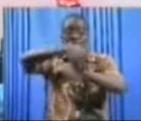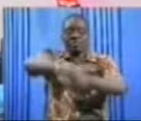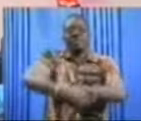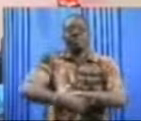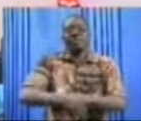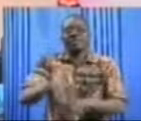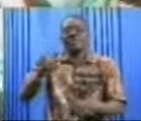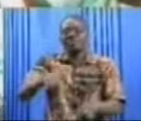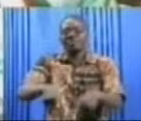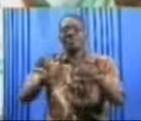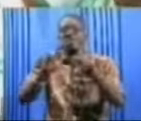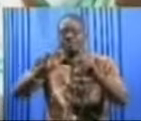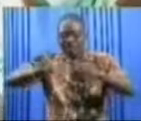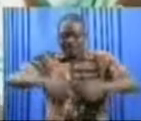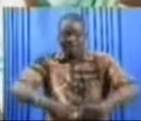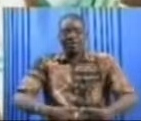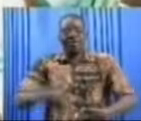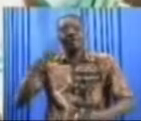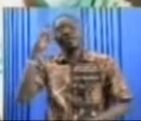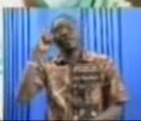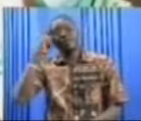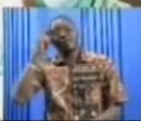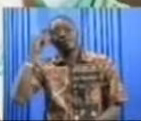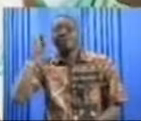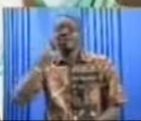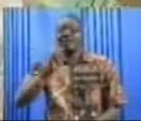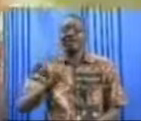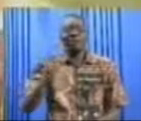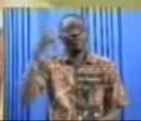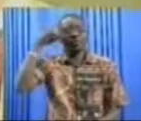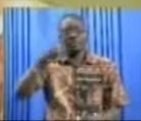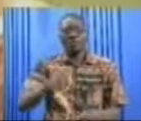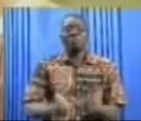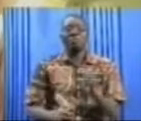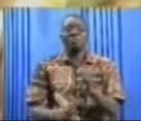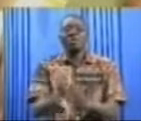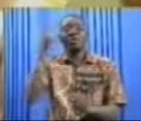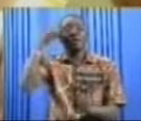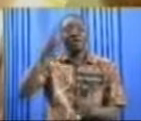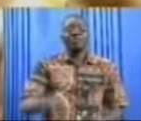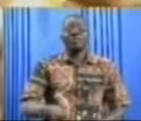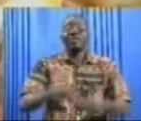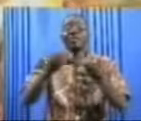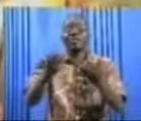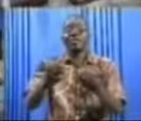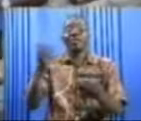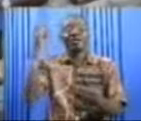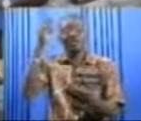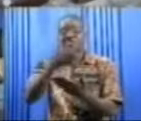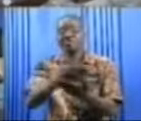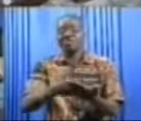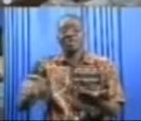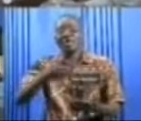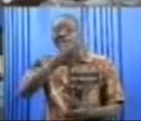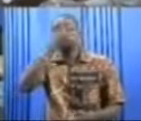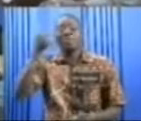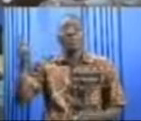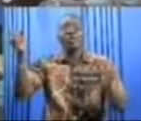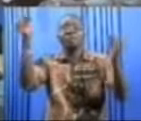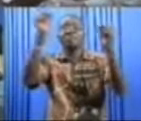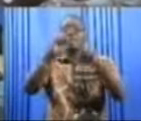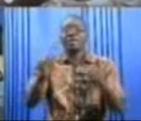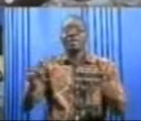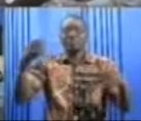entend permettre à la jeunesse de réfléchir elle-même sur son propre devenir et de définir de manière concertée les meilleures stratégies de son